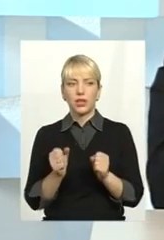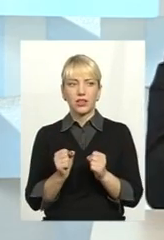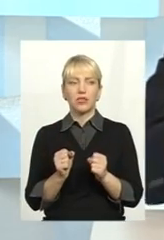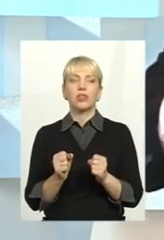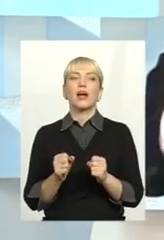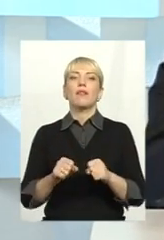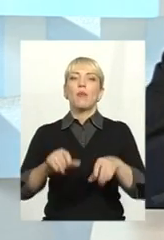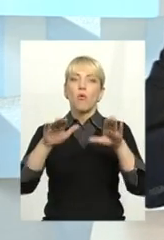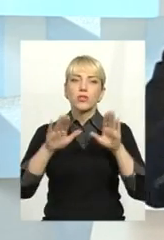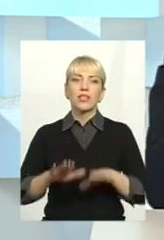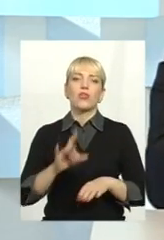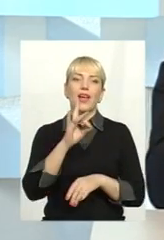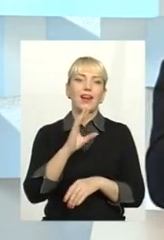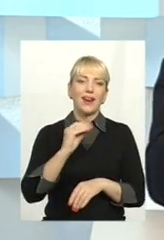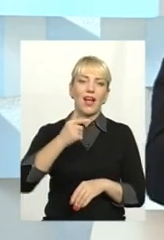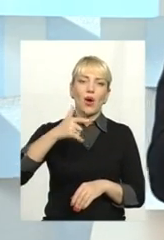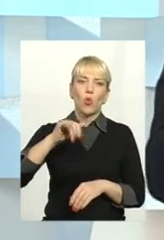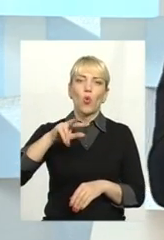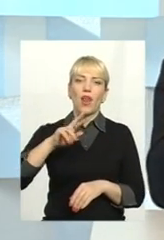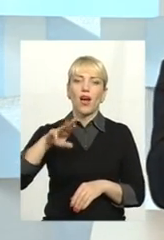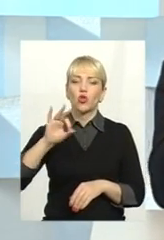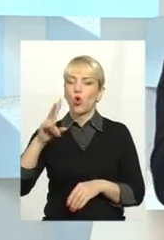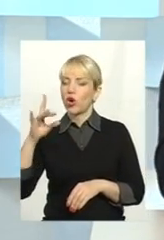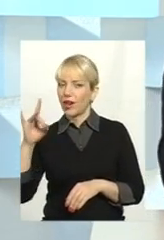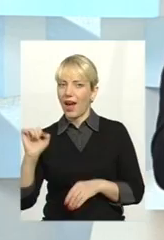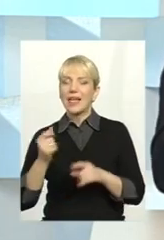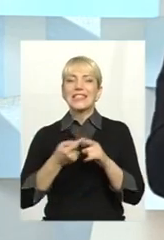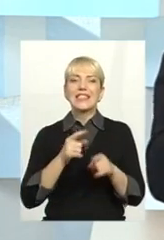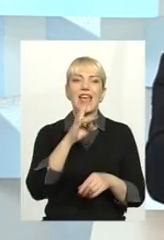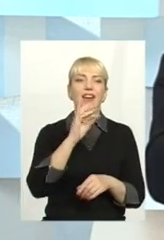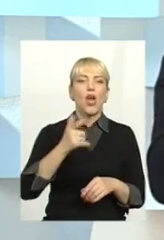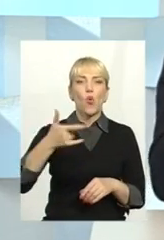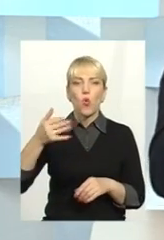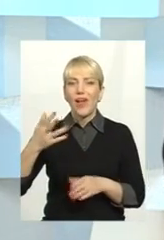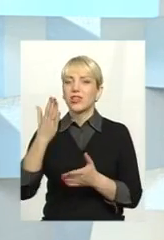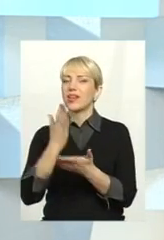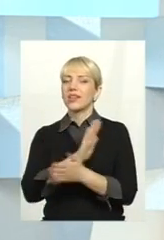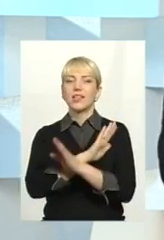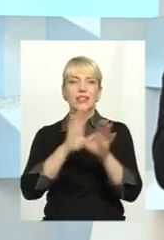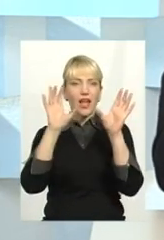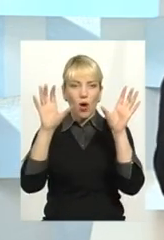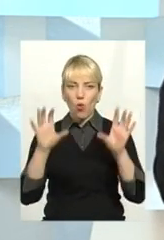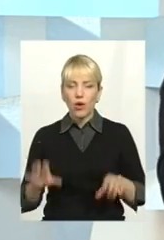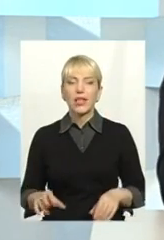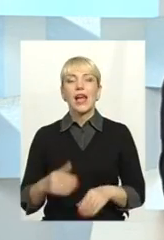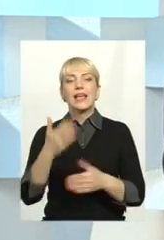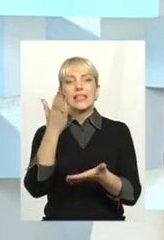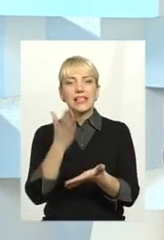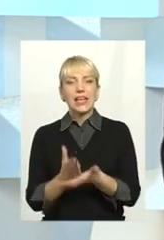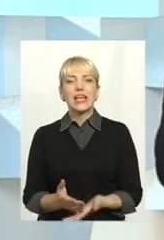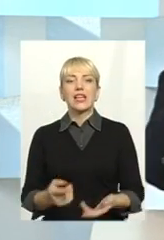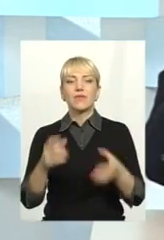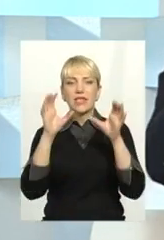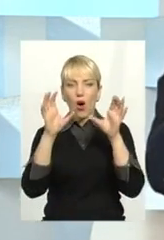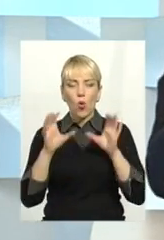регулятора. До речі, так само. Незаконного, бо він незаконний. Але є закон України. там чітко в усіх законах